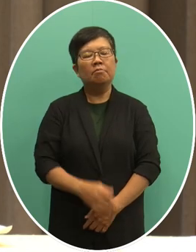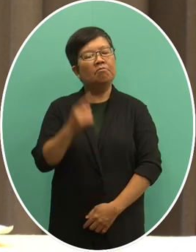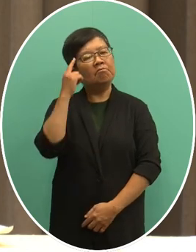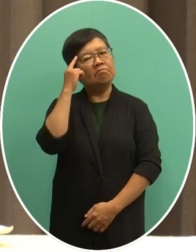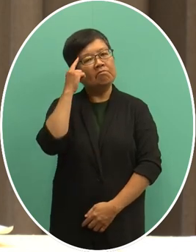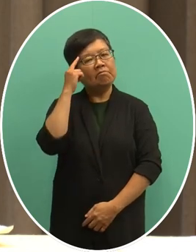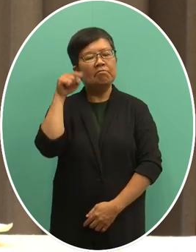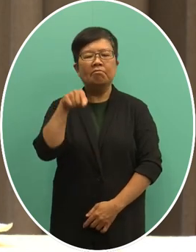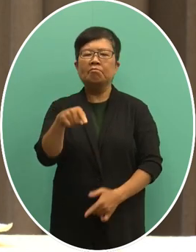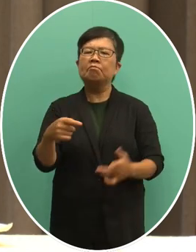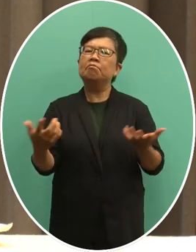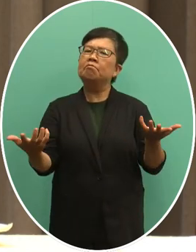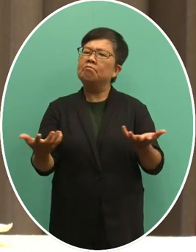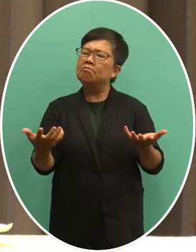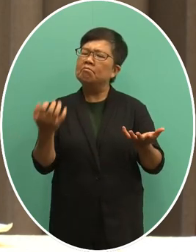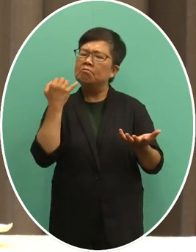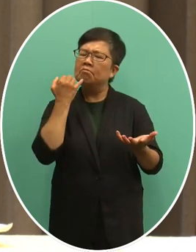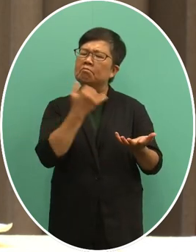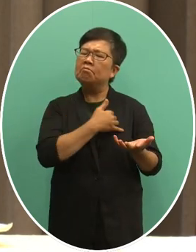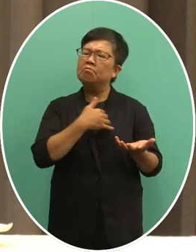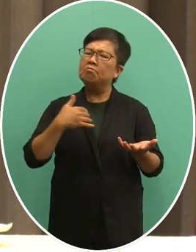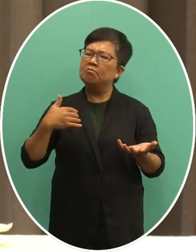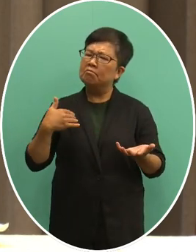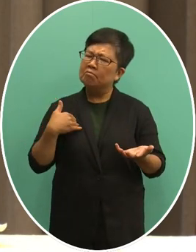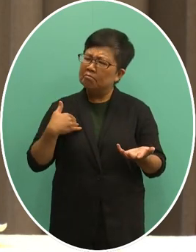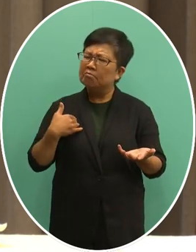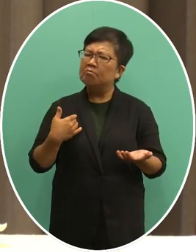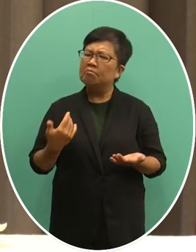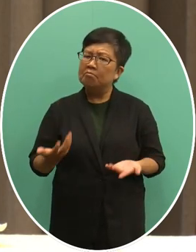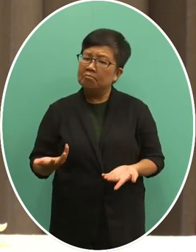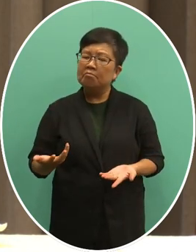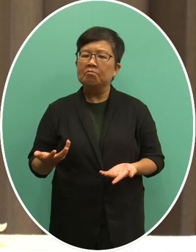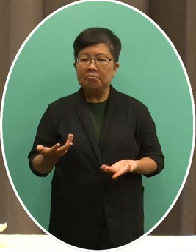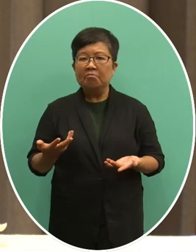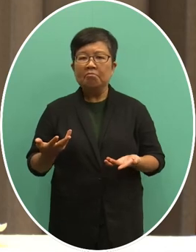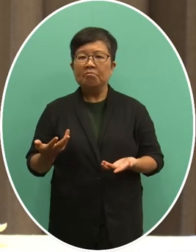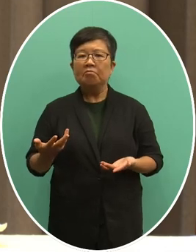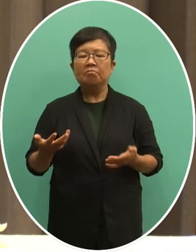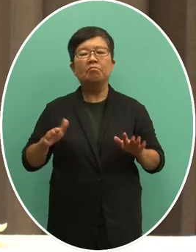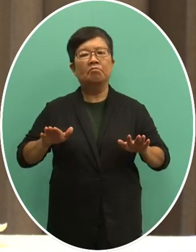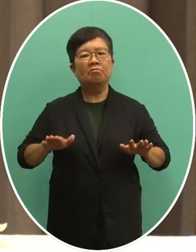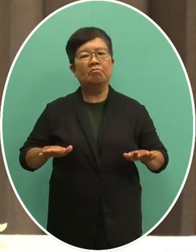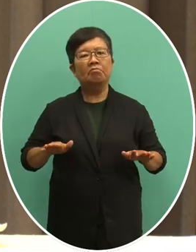我想这个部分可能我想要在这边跟